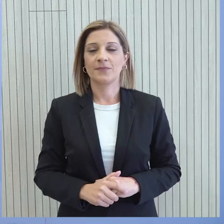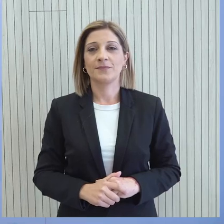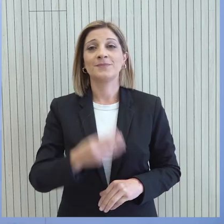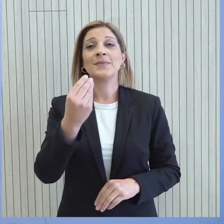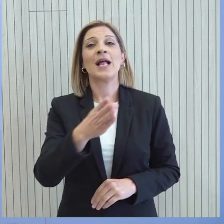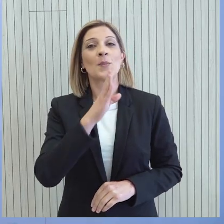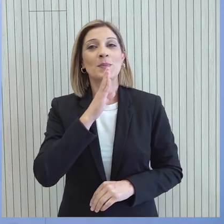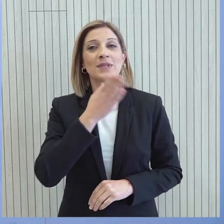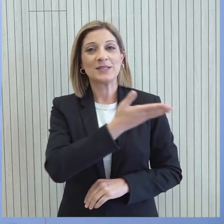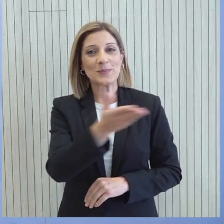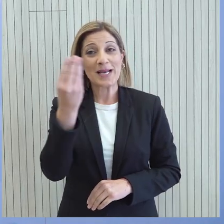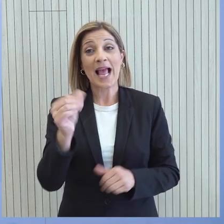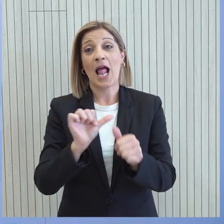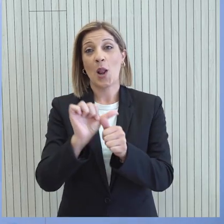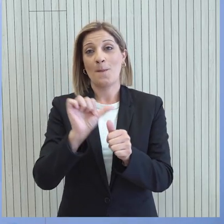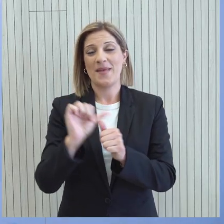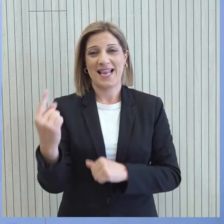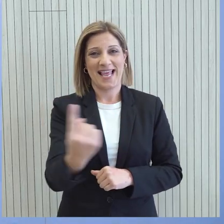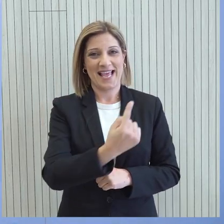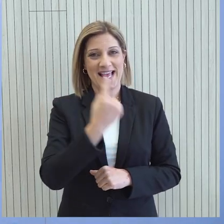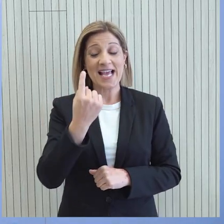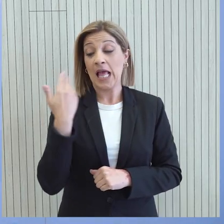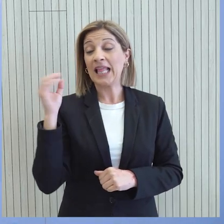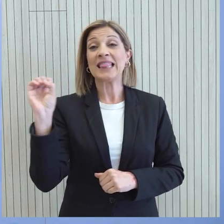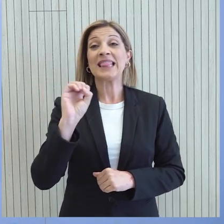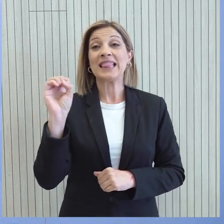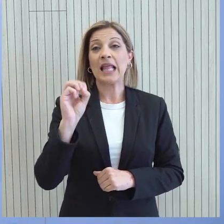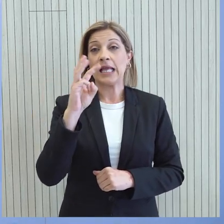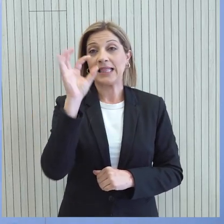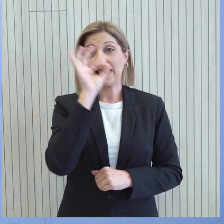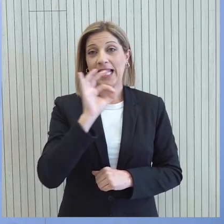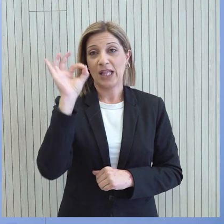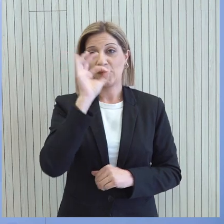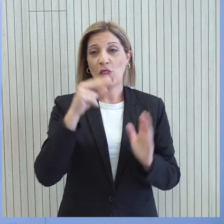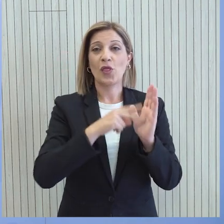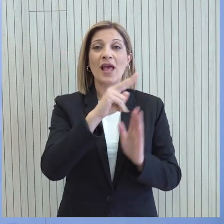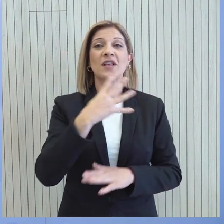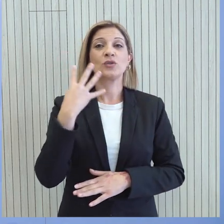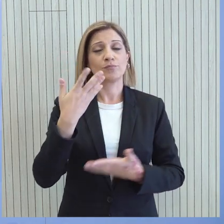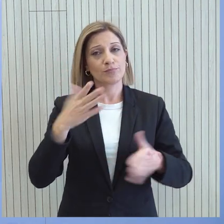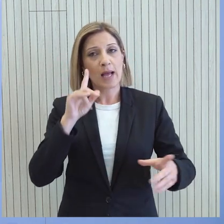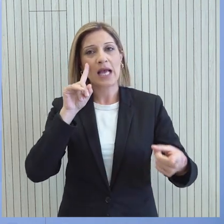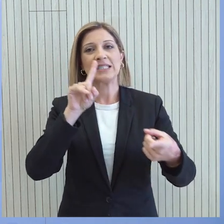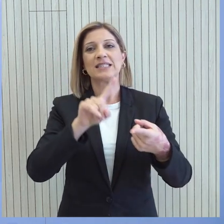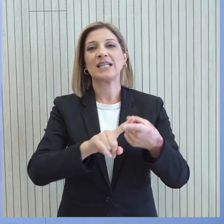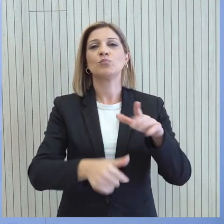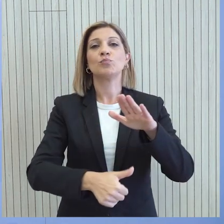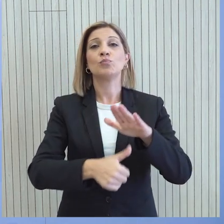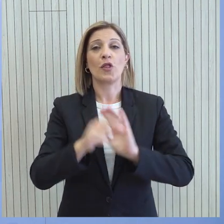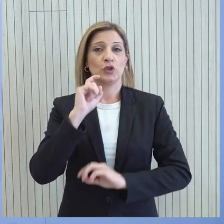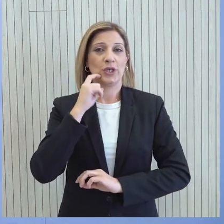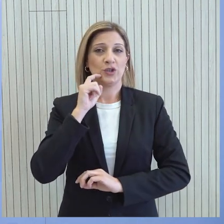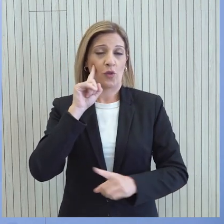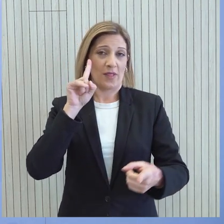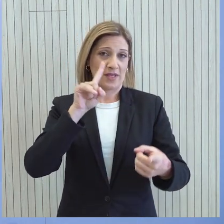Καλό μισήμερι, καλό μήνα. Την 4η, 30 Οκτωβρίδου 2024, πραγματοποιήθηκε η συνάντηση του Πρόεδρου της